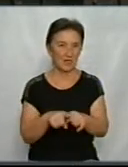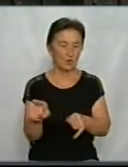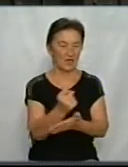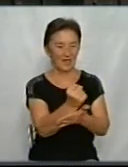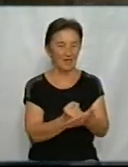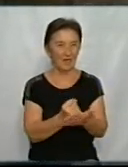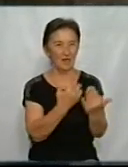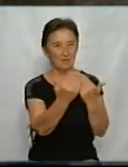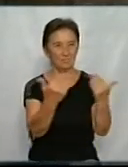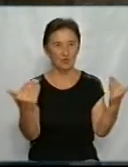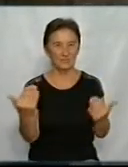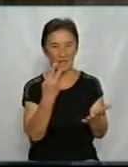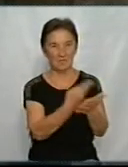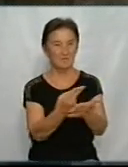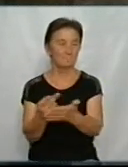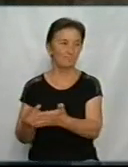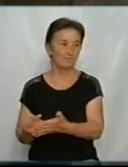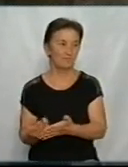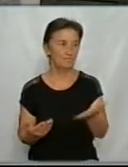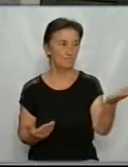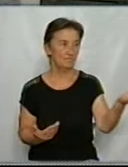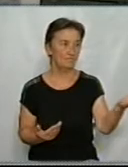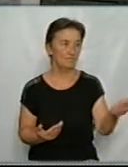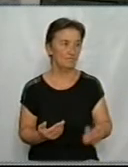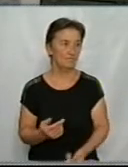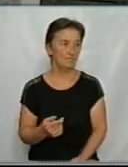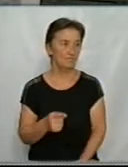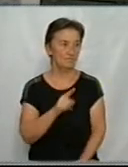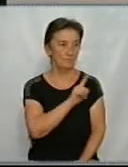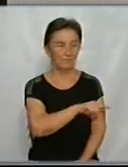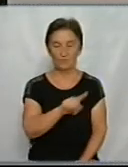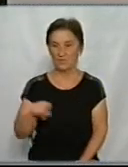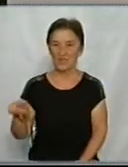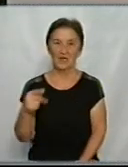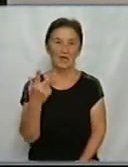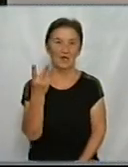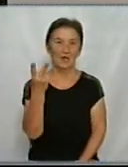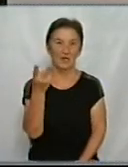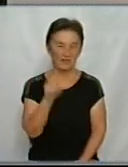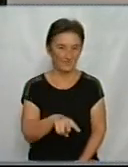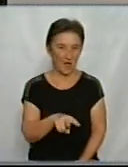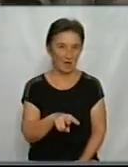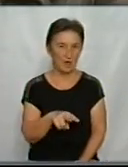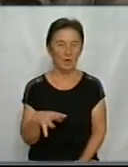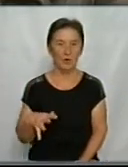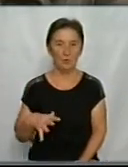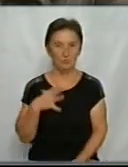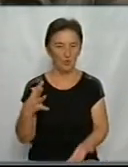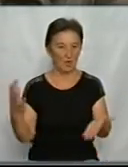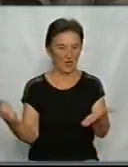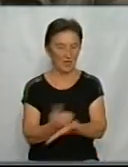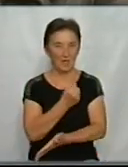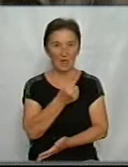експонати музею. Це гадніміт «Шміль». Це було їх три в нас. Два з них було знайдено